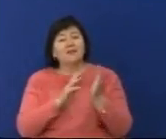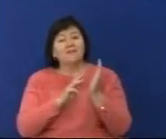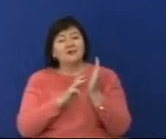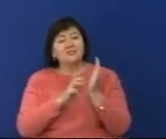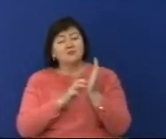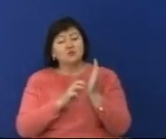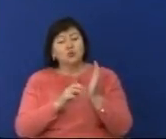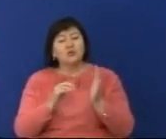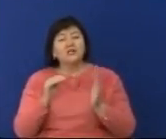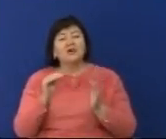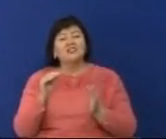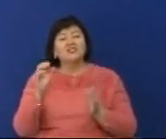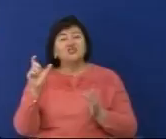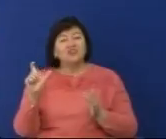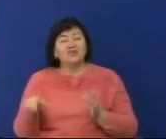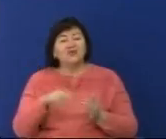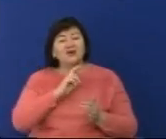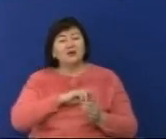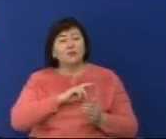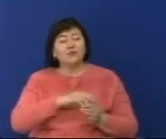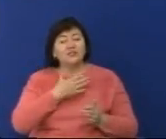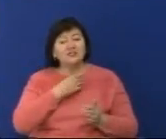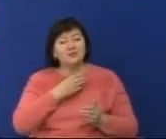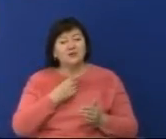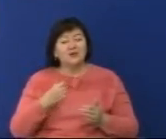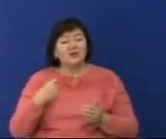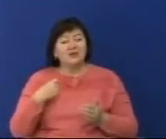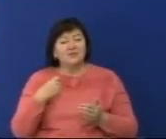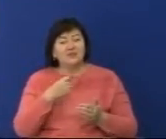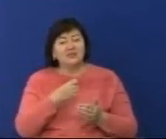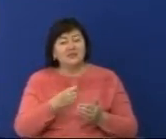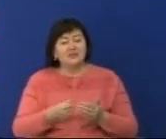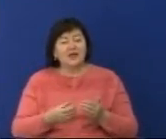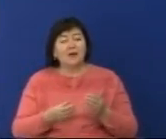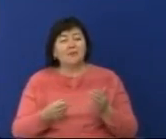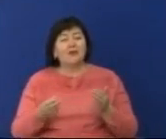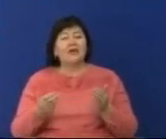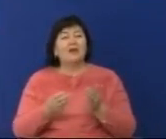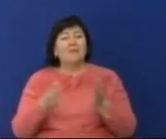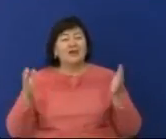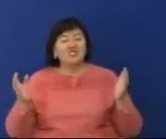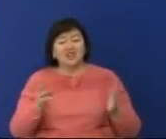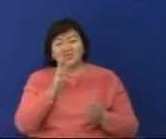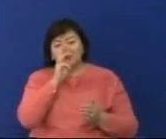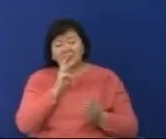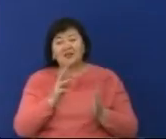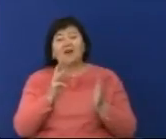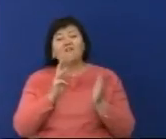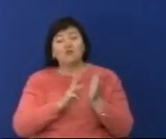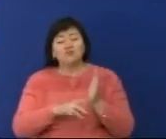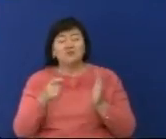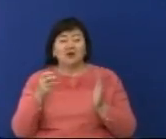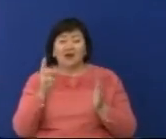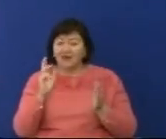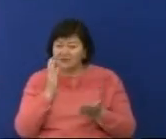Олардың жалақысының ең төмені 55-77 мүнтенге болса жоғарсы 67 мүмін. Қазір мүнтенге аралығында ғана, жеткілікті түрді қоңыл бөлімбегелі